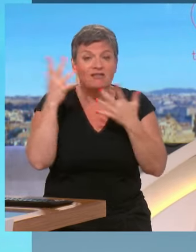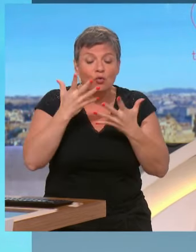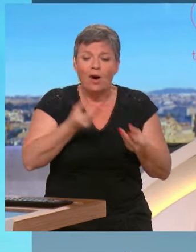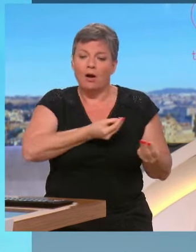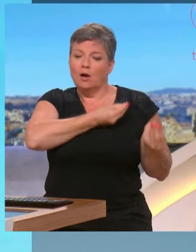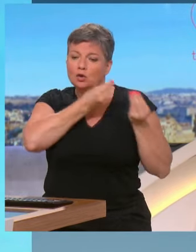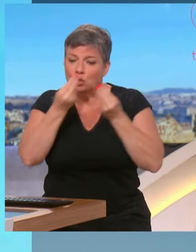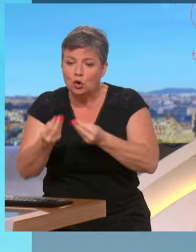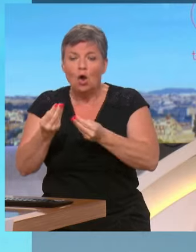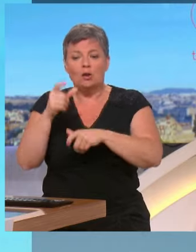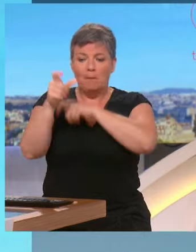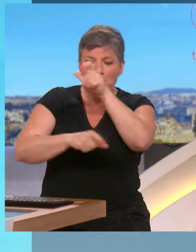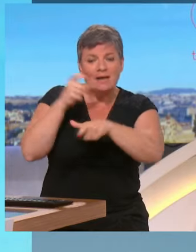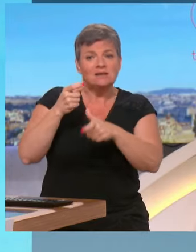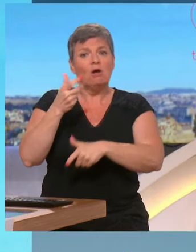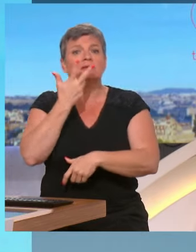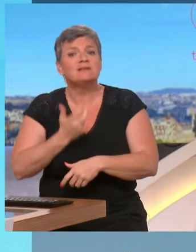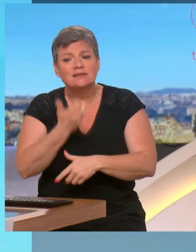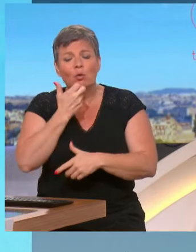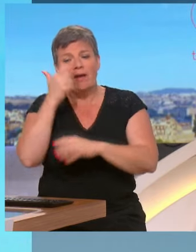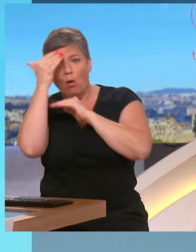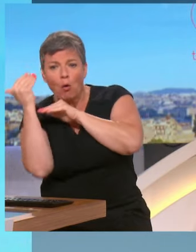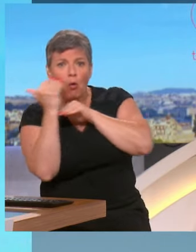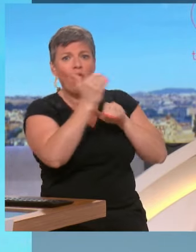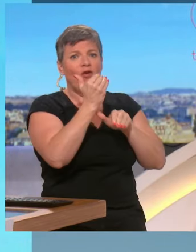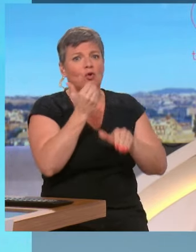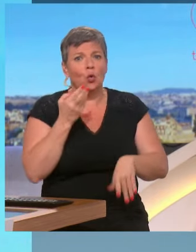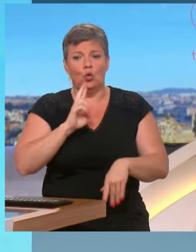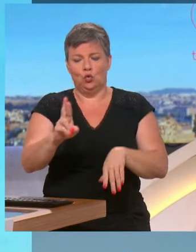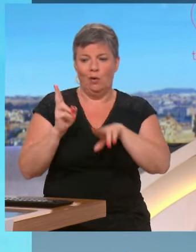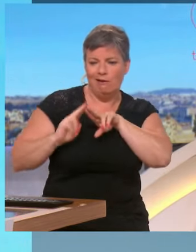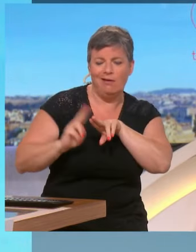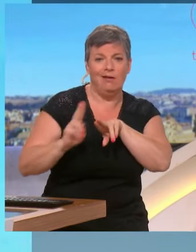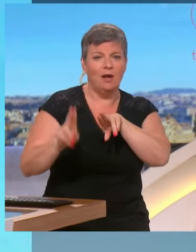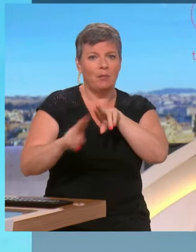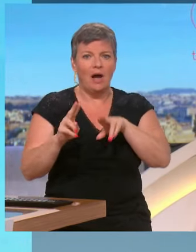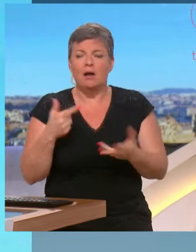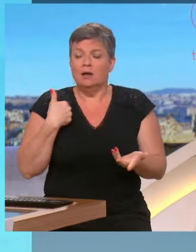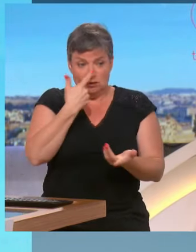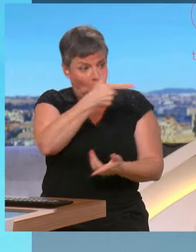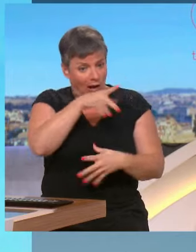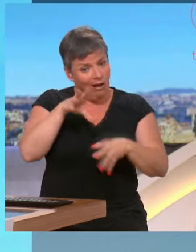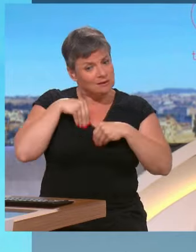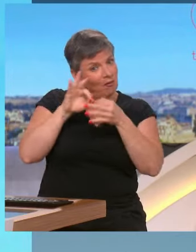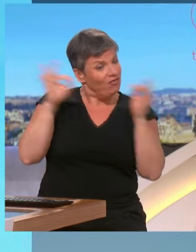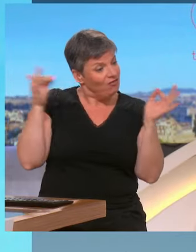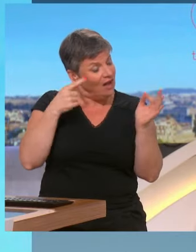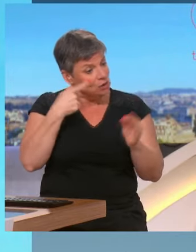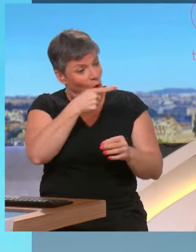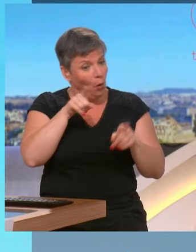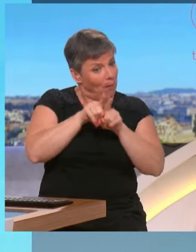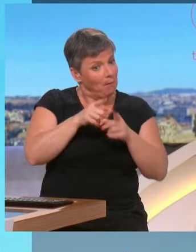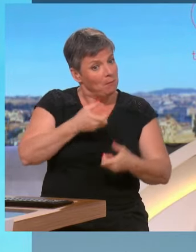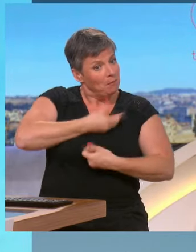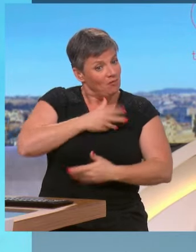Non, je ne le reprends pas à mon compte. Je ne le reprends pas à mon compte, mais je ne peux pas me satisfaire aujourd'hui qu'une partie de la population française n pas confiance